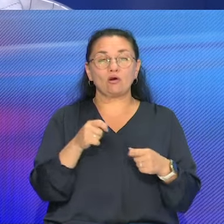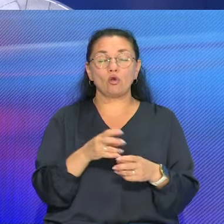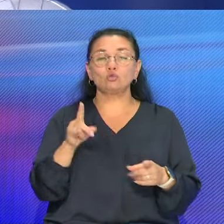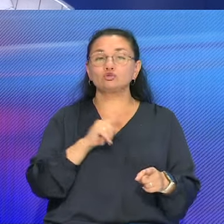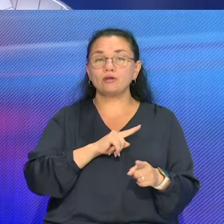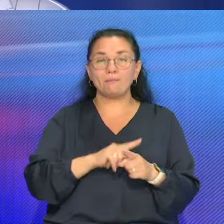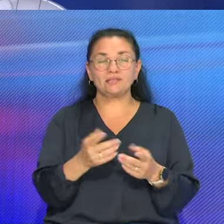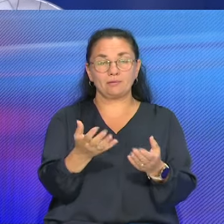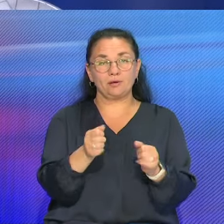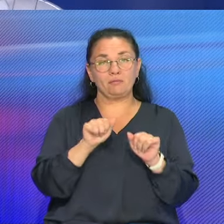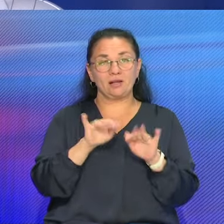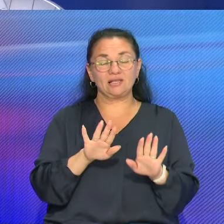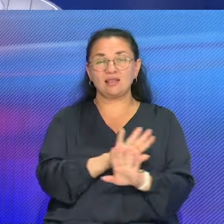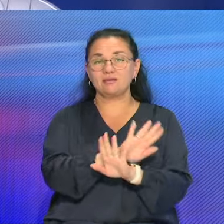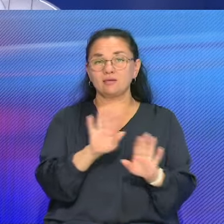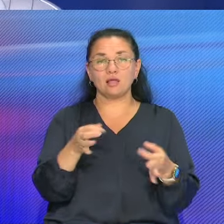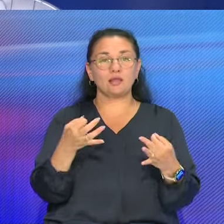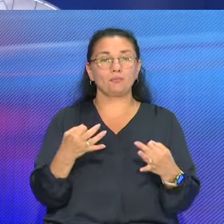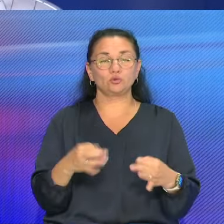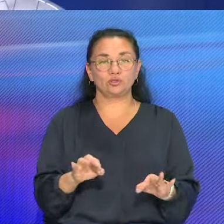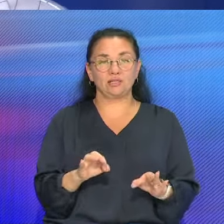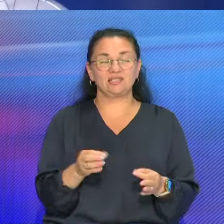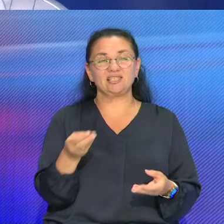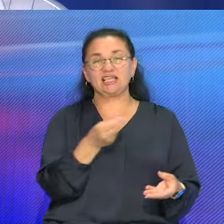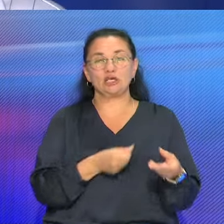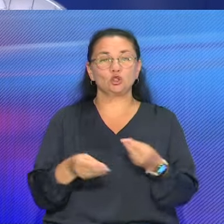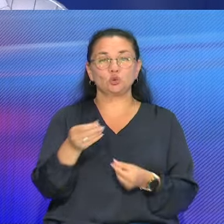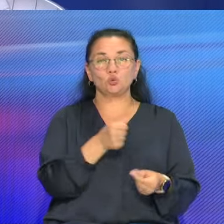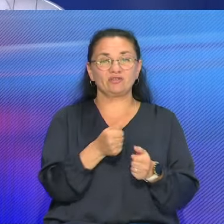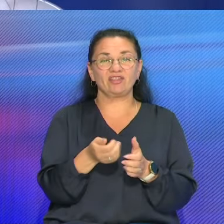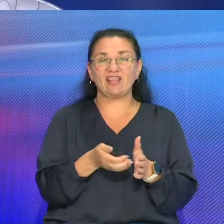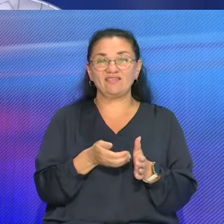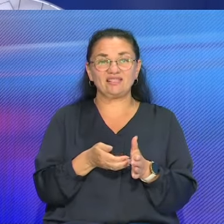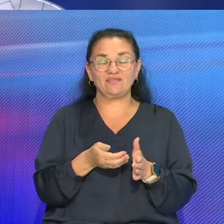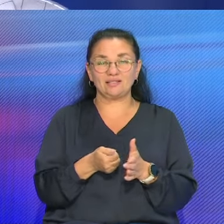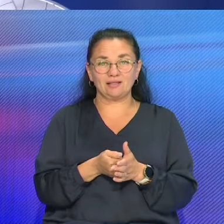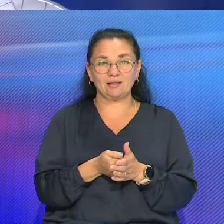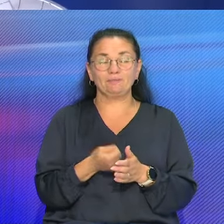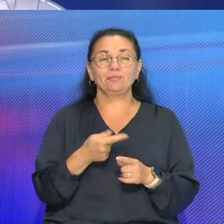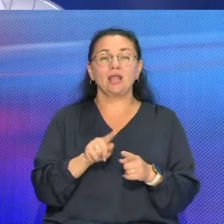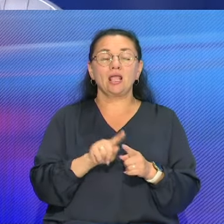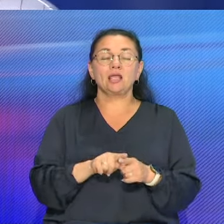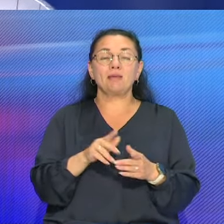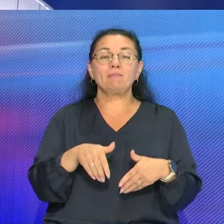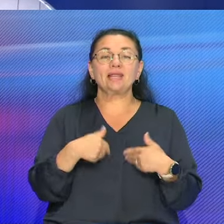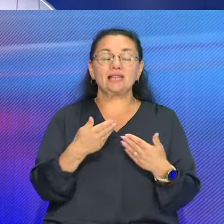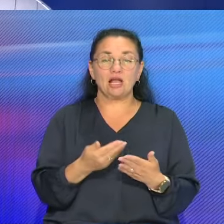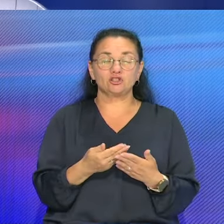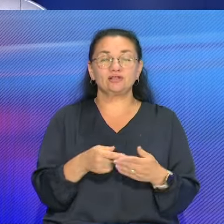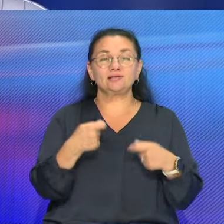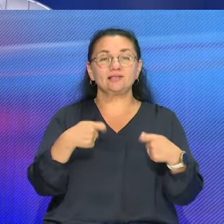обстоятельства. Не допустить искусственного дефицита, предложить покупателю востребованный товар.